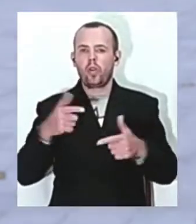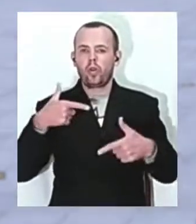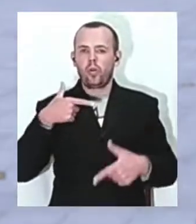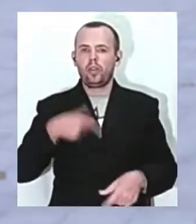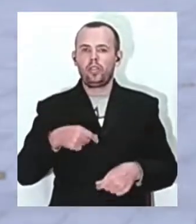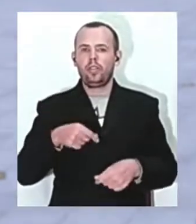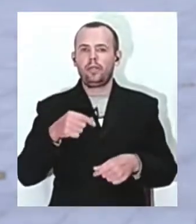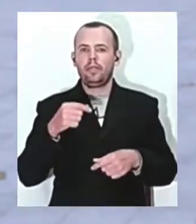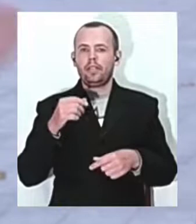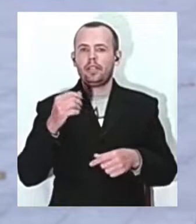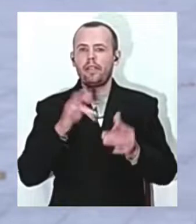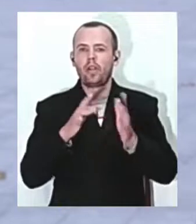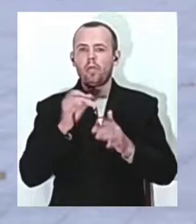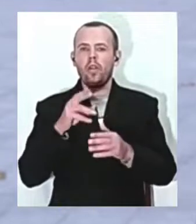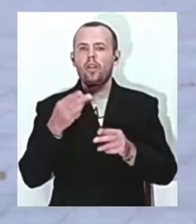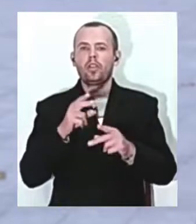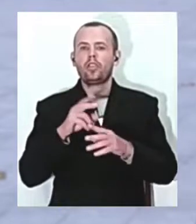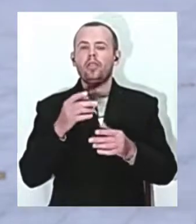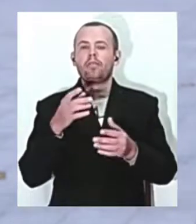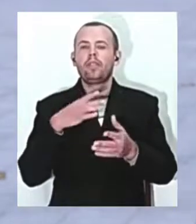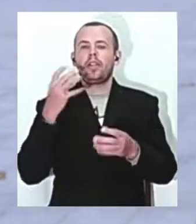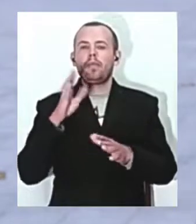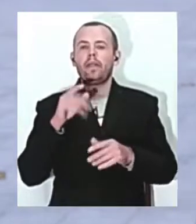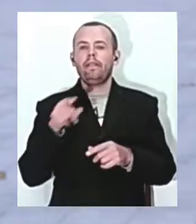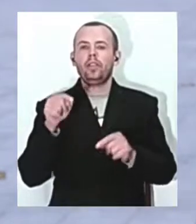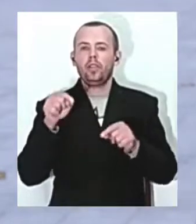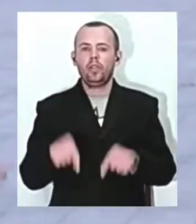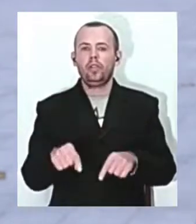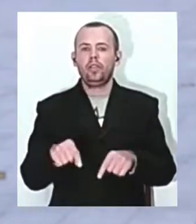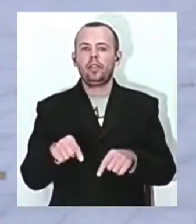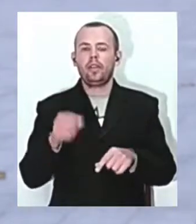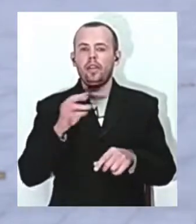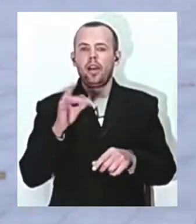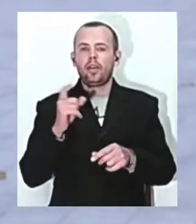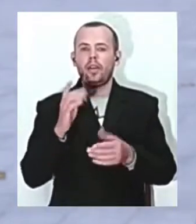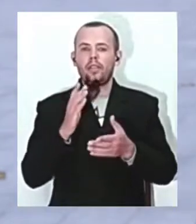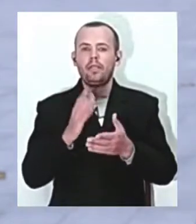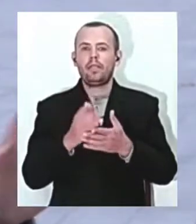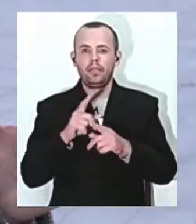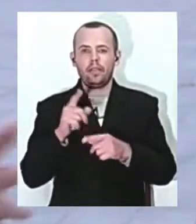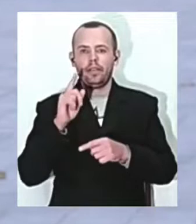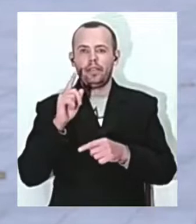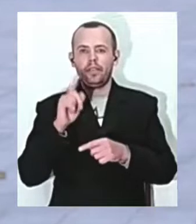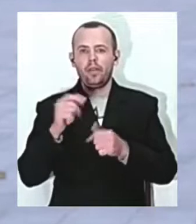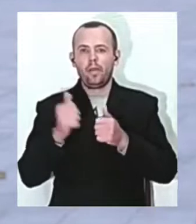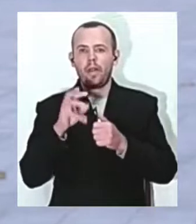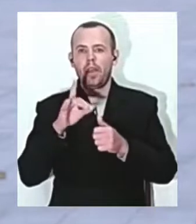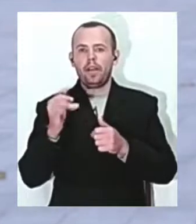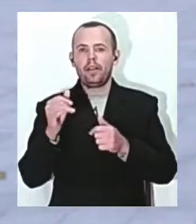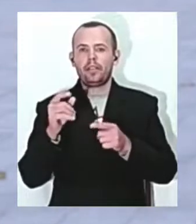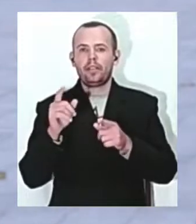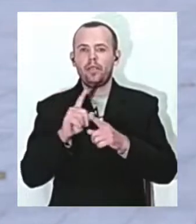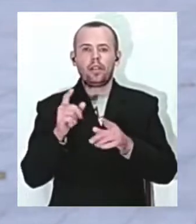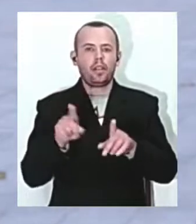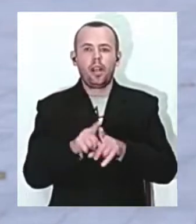Тоді ще це було немодно. І він тут, а якраз мало хто про це знає, біля мерії ставили також єлинку,